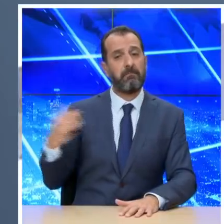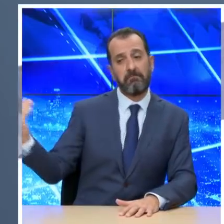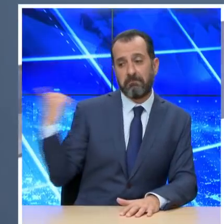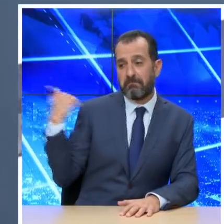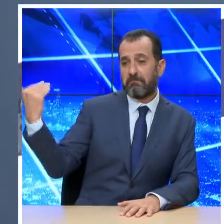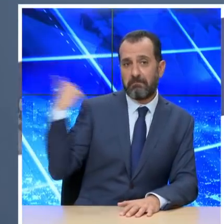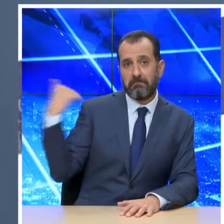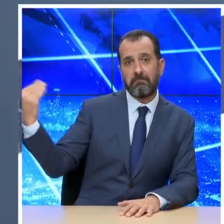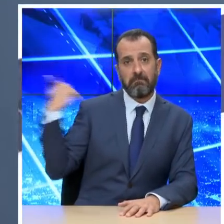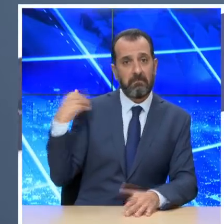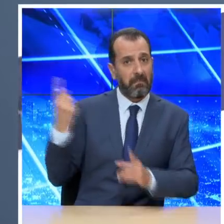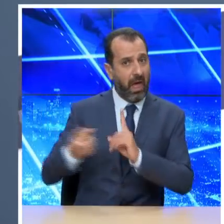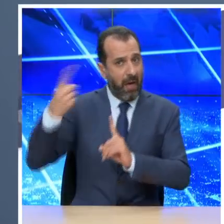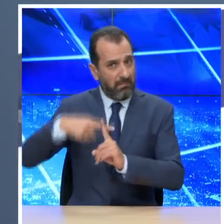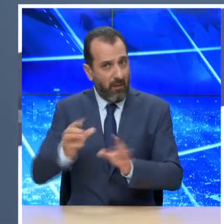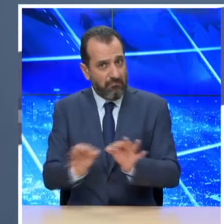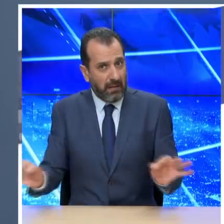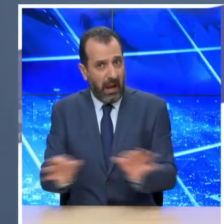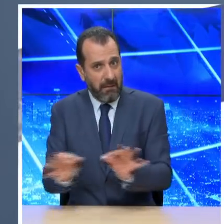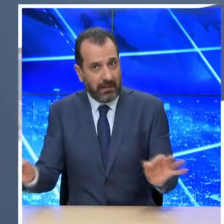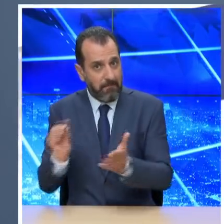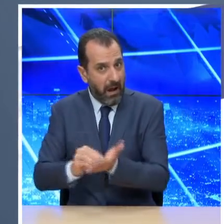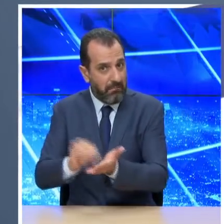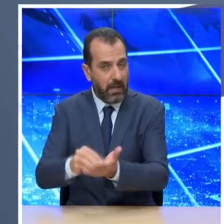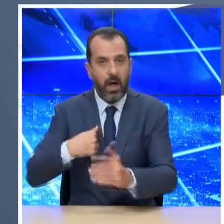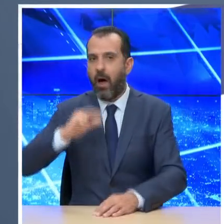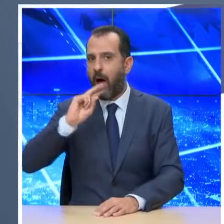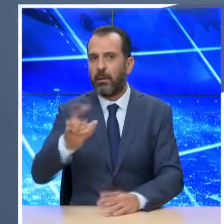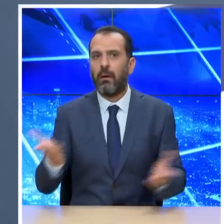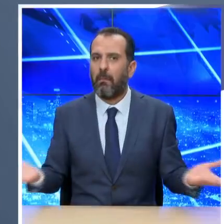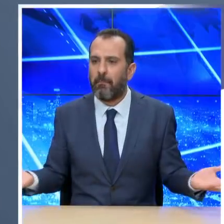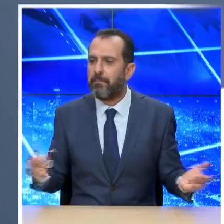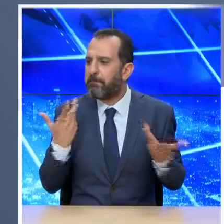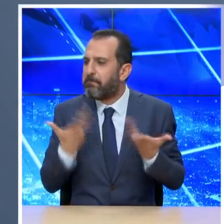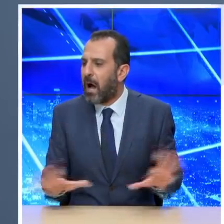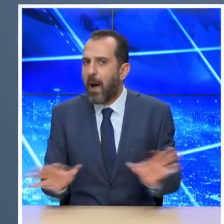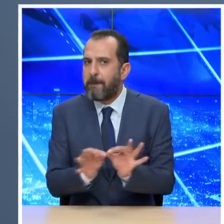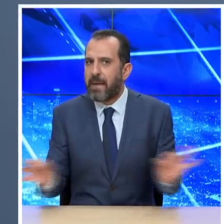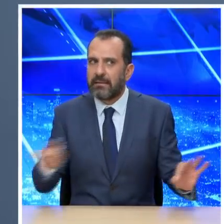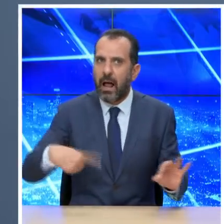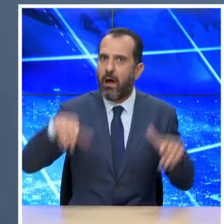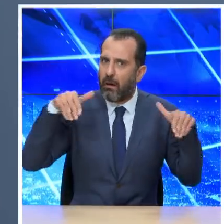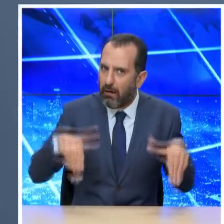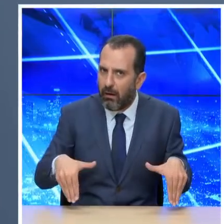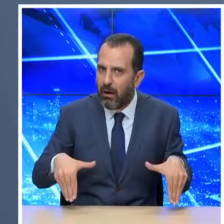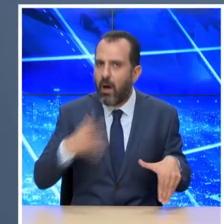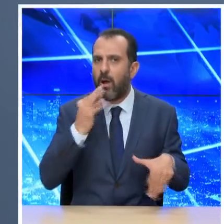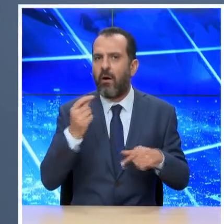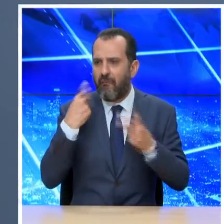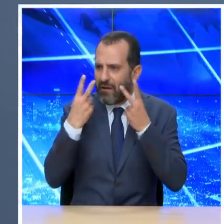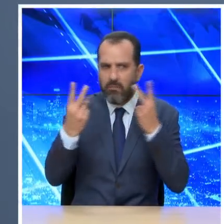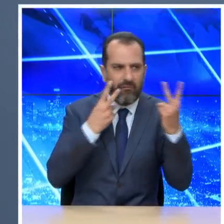ερώτημα για άλλη μια φορά είναι αν τηρούνται τα μέτρα που ήδη έχουν ληφθεί. Βλέπετε όλοι οι εικόνες συγχροτισμού από διάφορα μέρη.